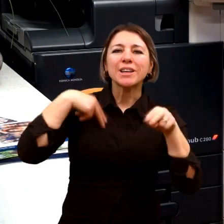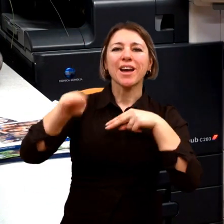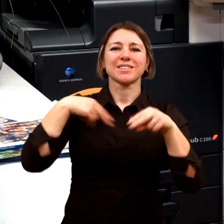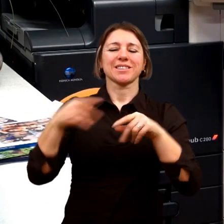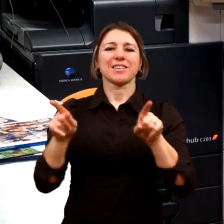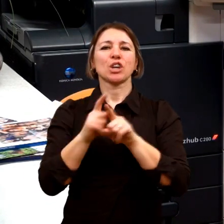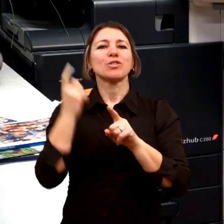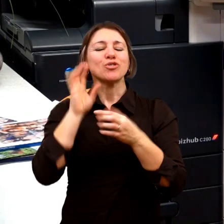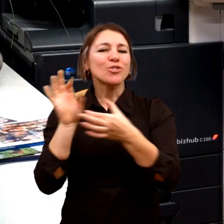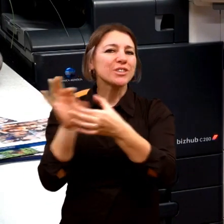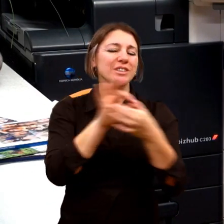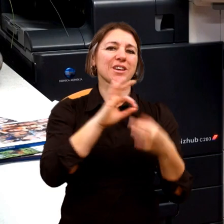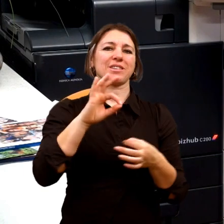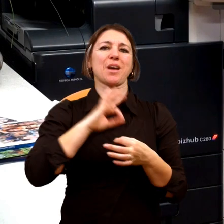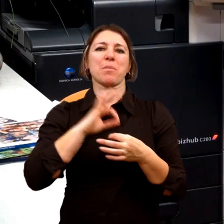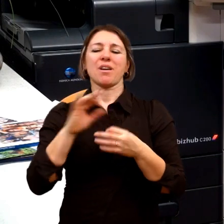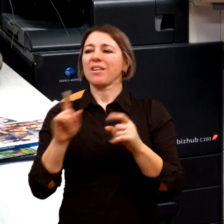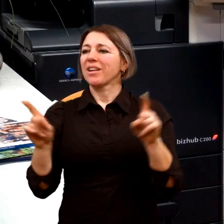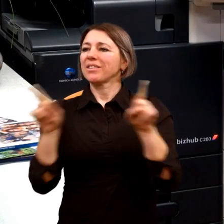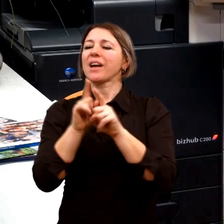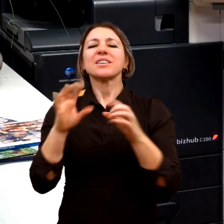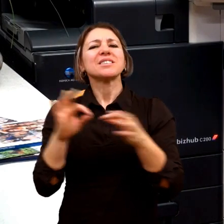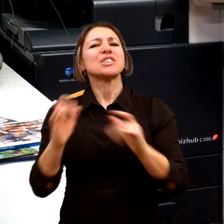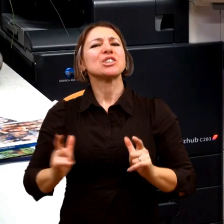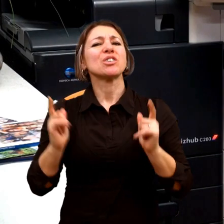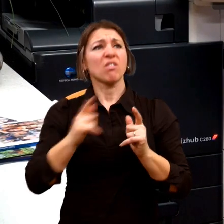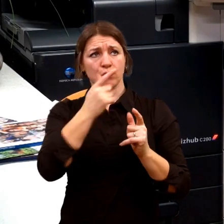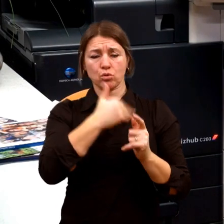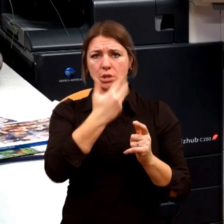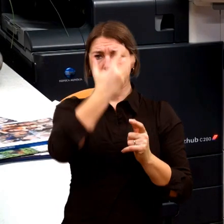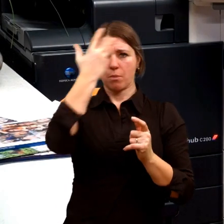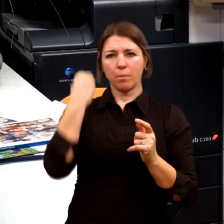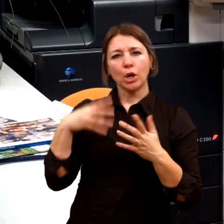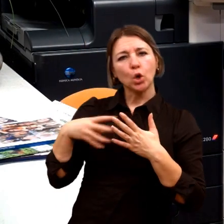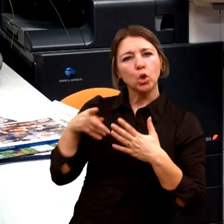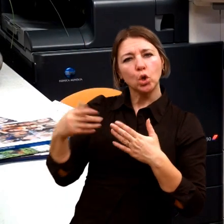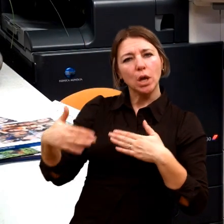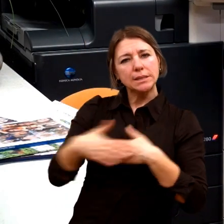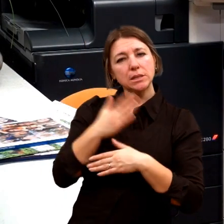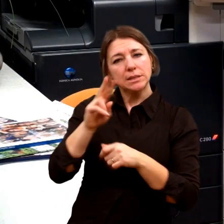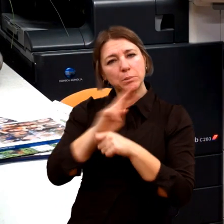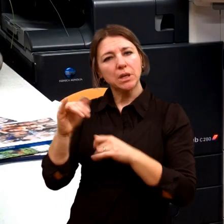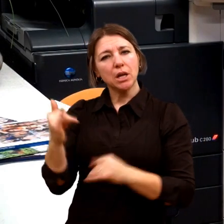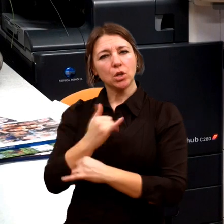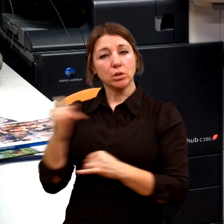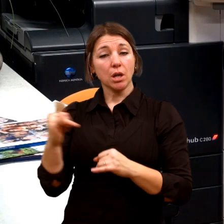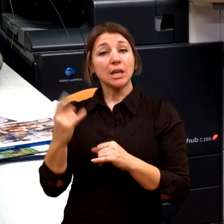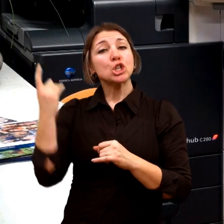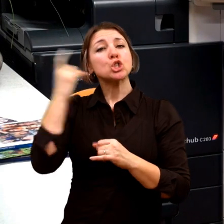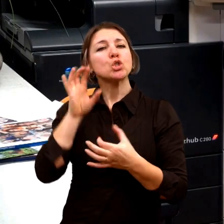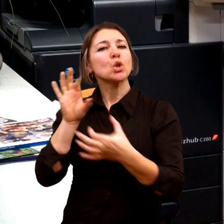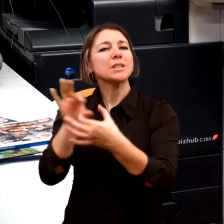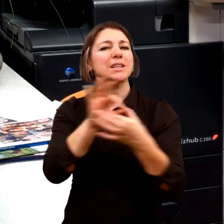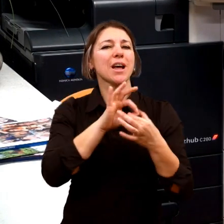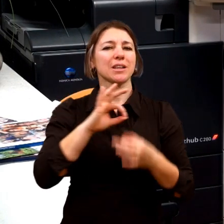takové ty běžné životní dovednosti a na ty se nehledí. Takže sociální dovednosti,